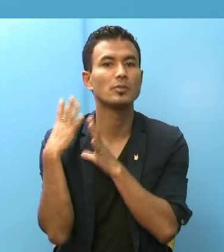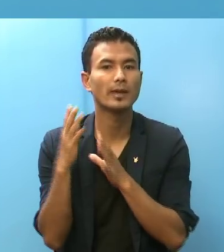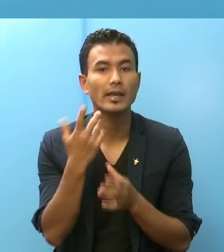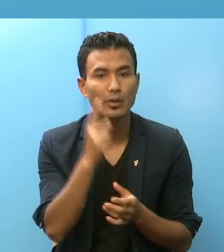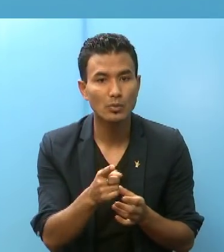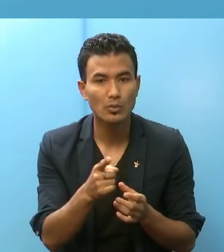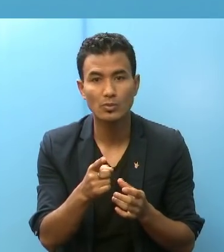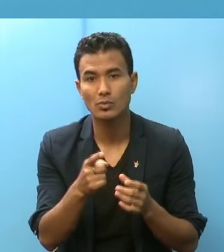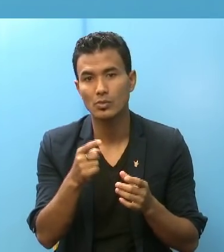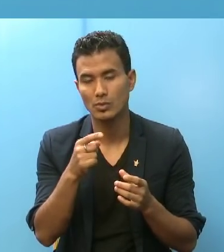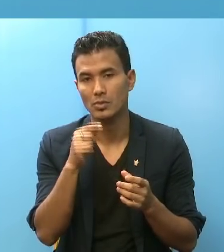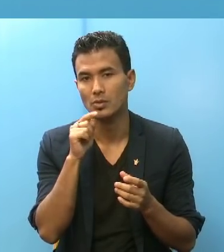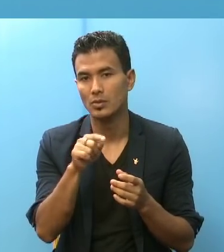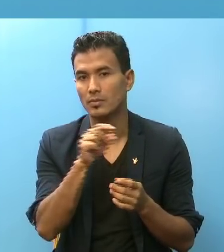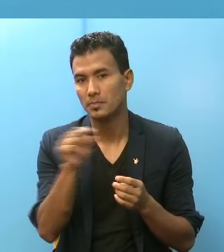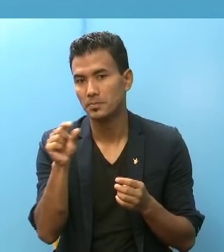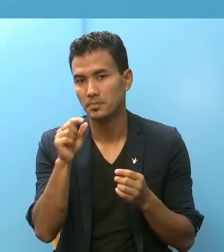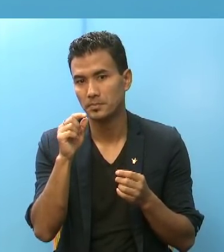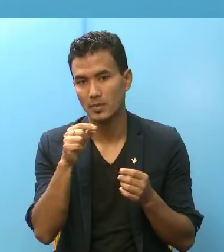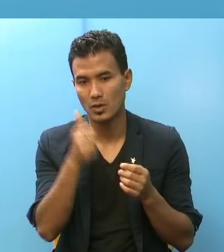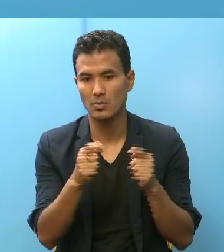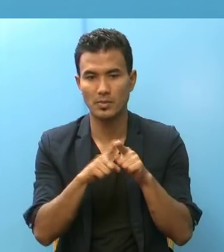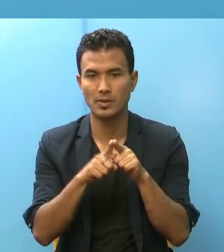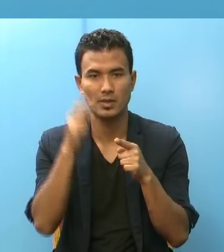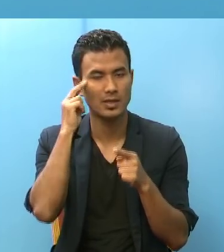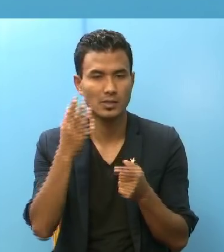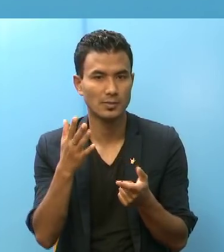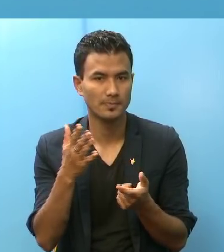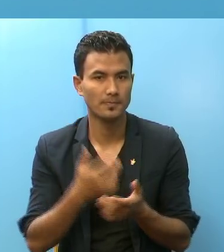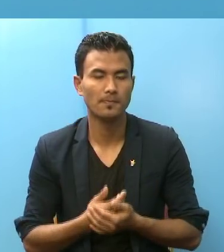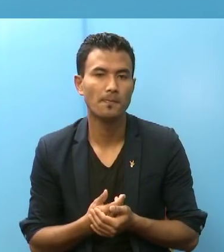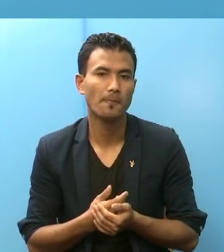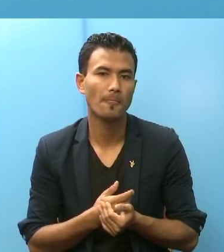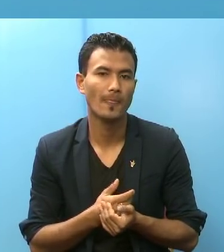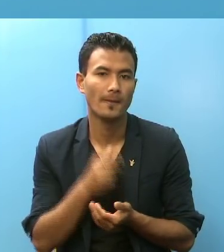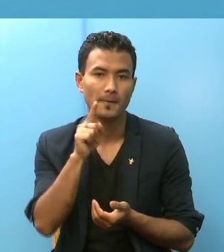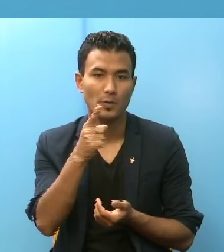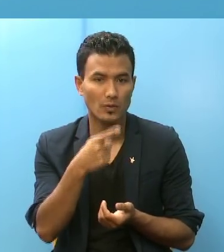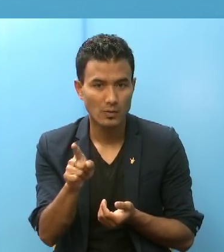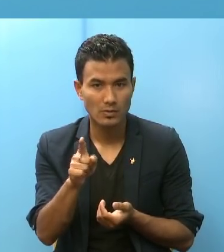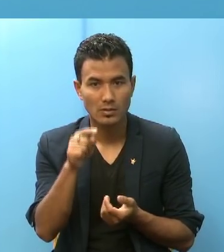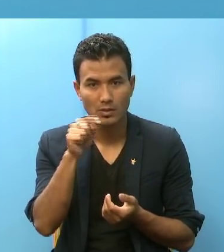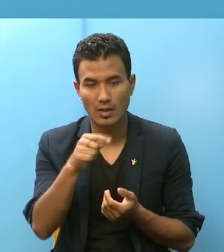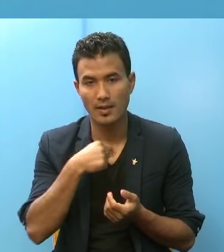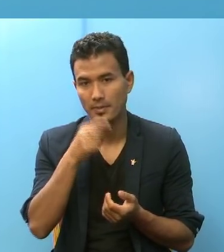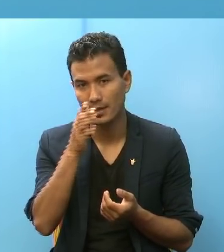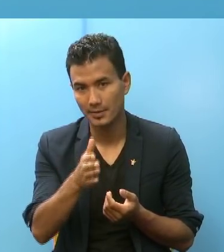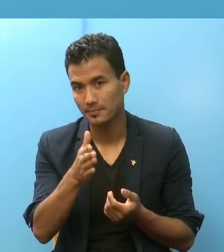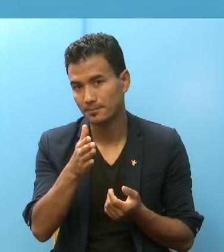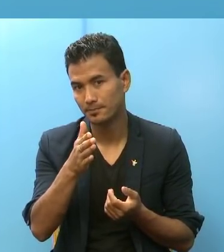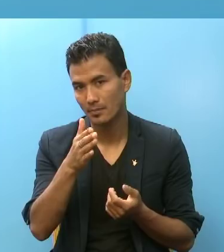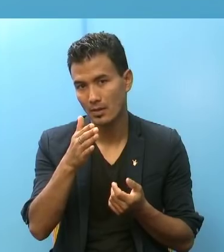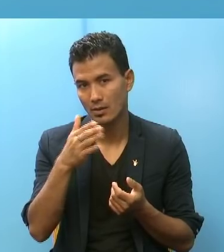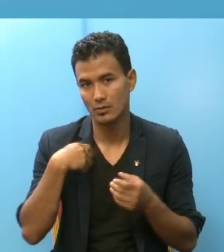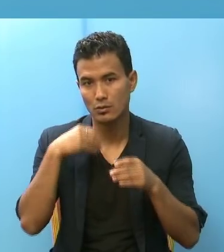निकाय हरुका रोल चीह हुन तयो हम लेक्त अजरी बोल यह हो ताइनल यह हमलाई